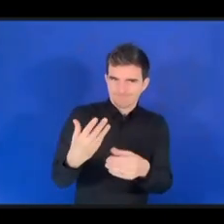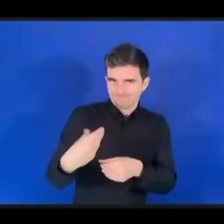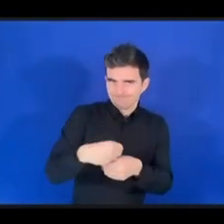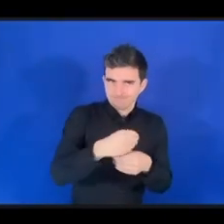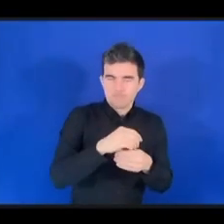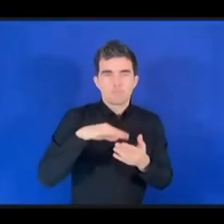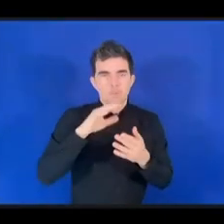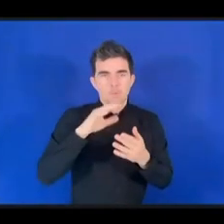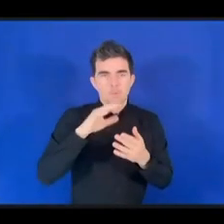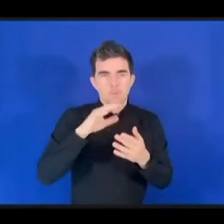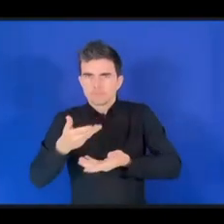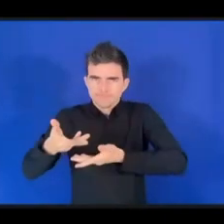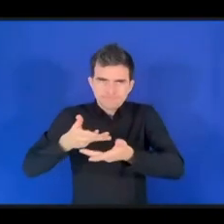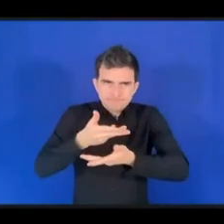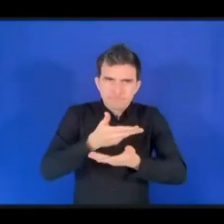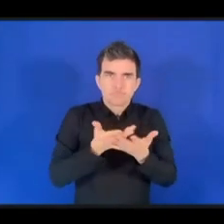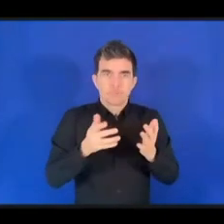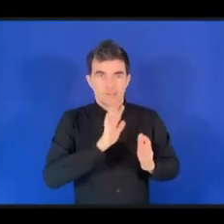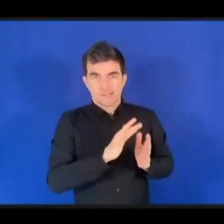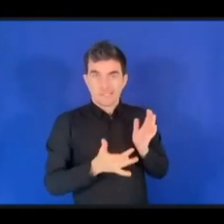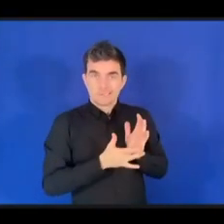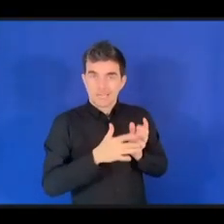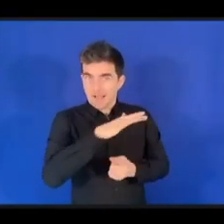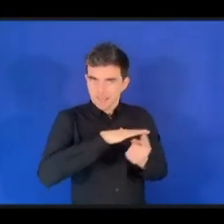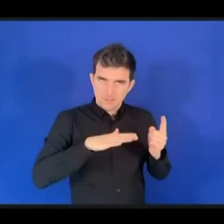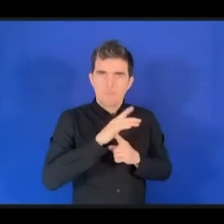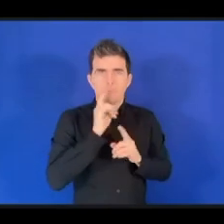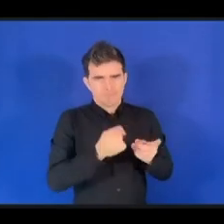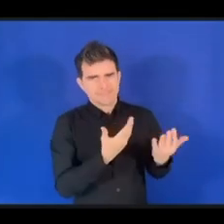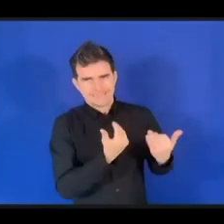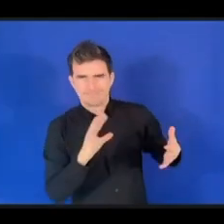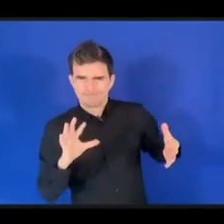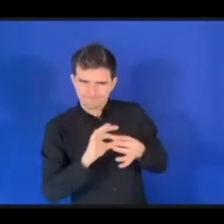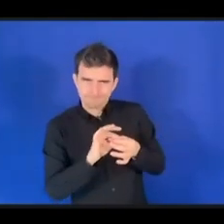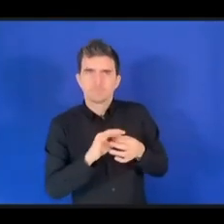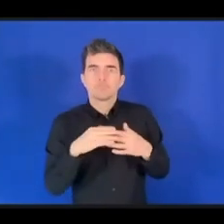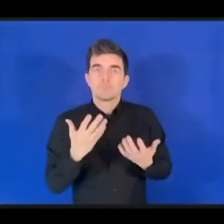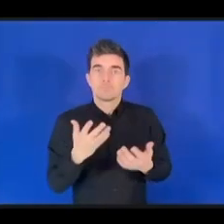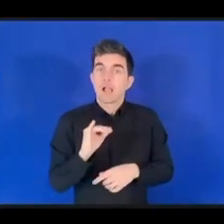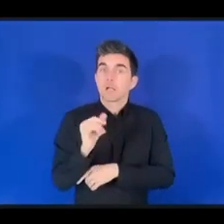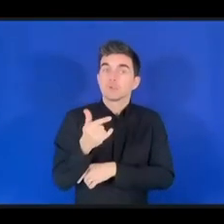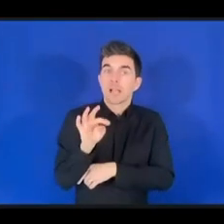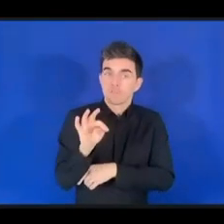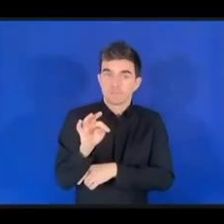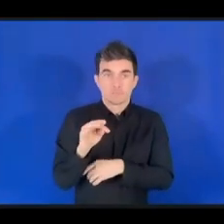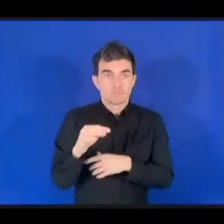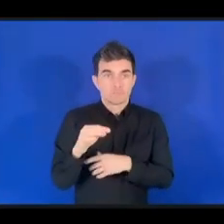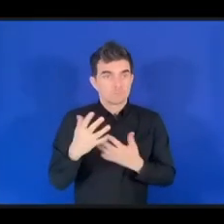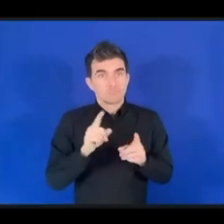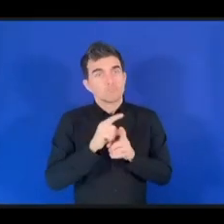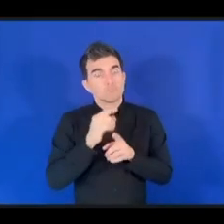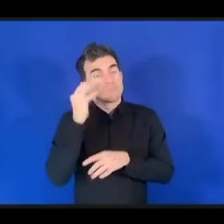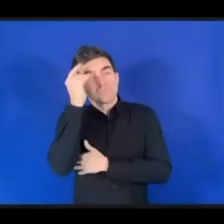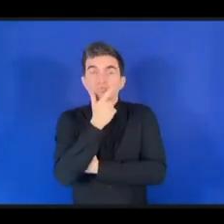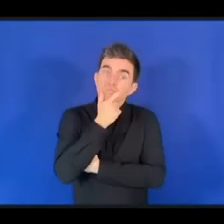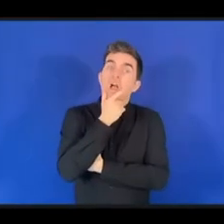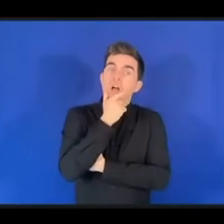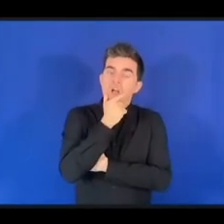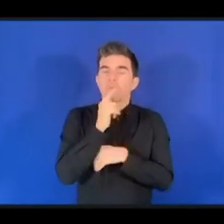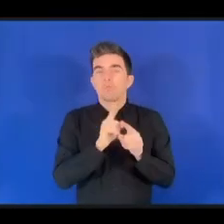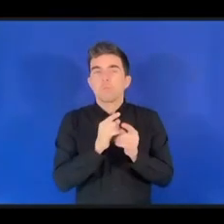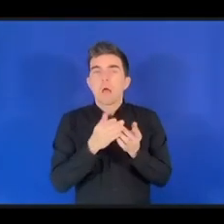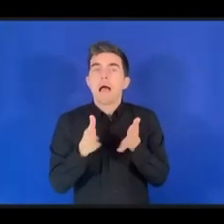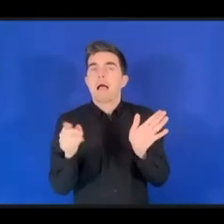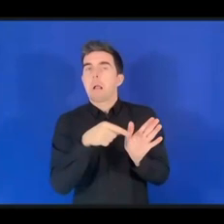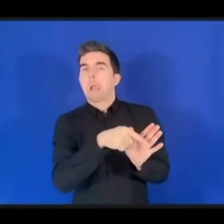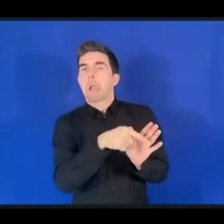Нельзя ограничиваться узким пониманием, поскольку вся линейка политических дискуссий отражает полную линейку